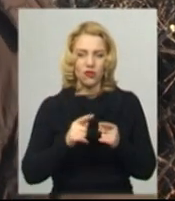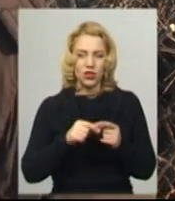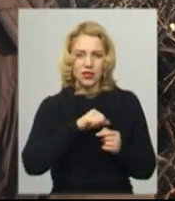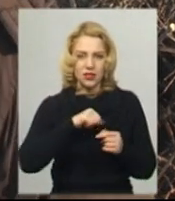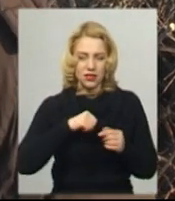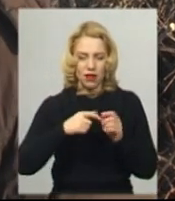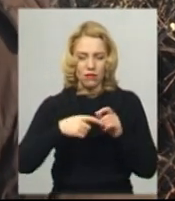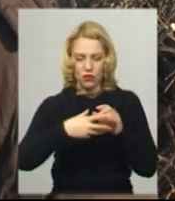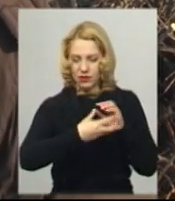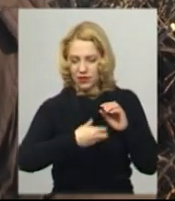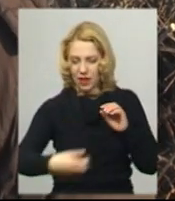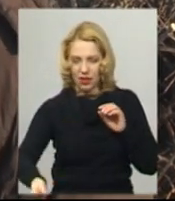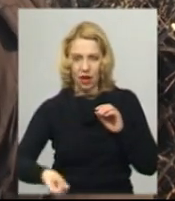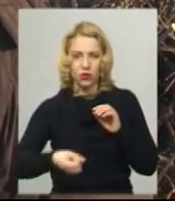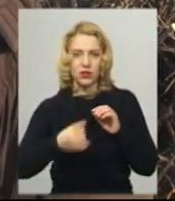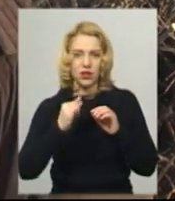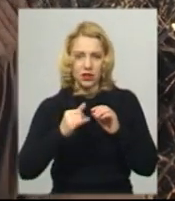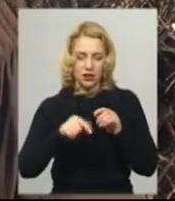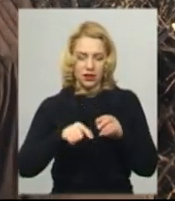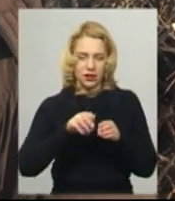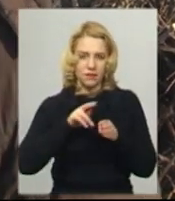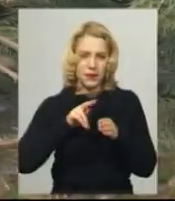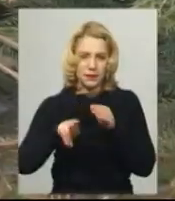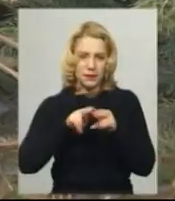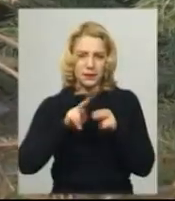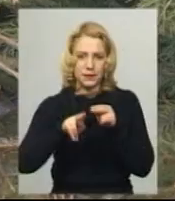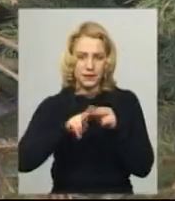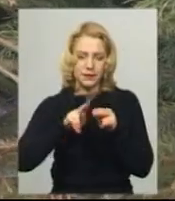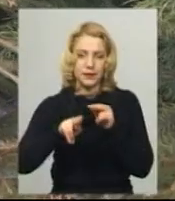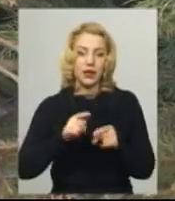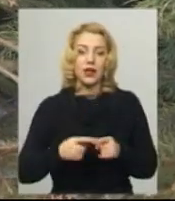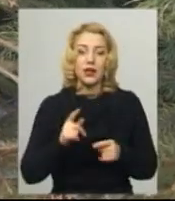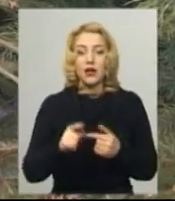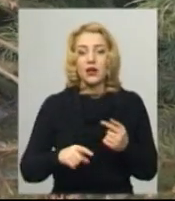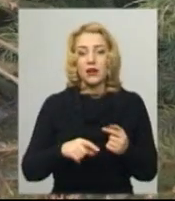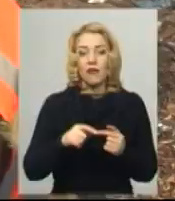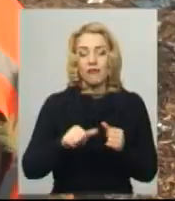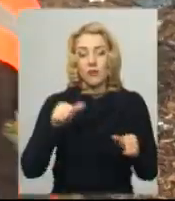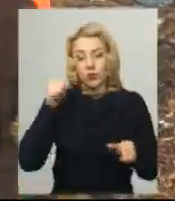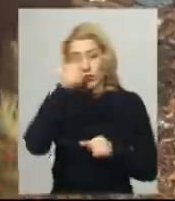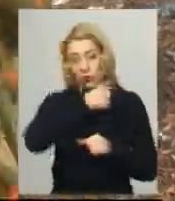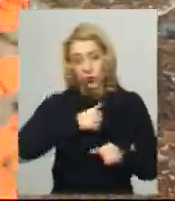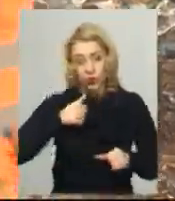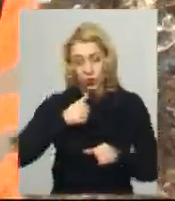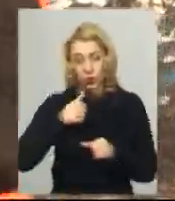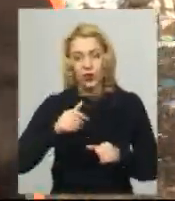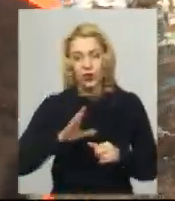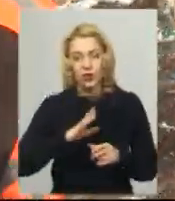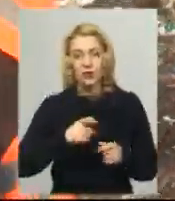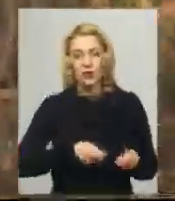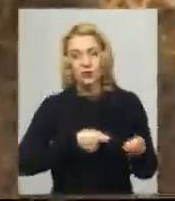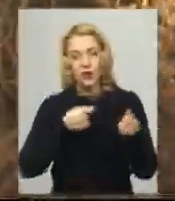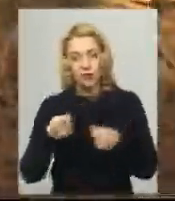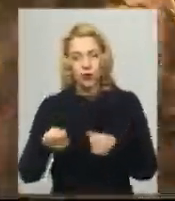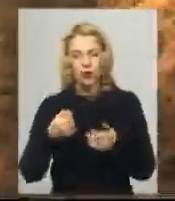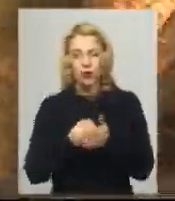сама туди, і рубає нежану, і щепу викидає вже в контент. У минулі роки ялинка привозила Наполіон твердолих польотових відходів до середини